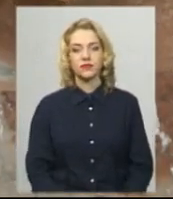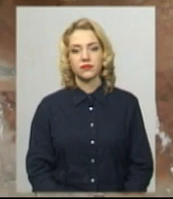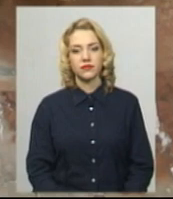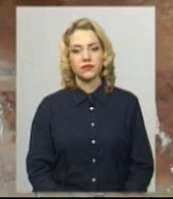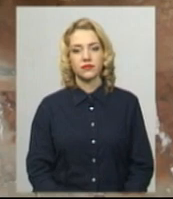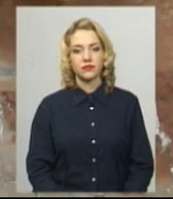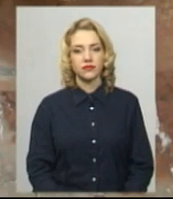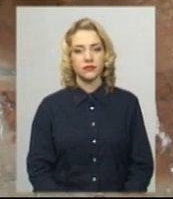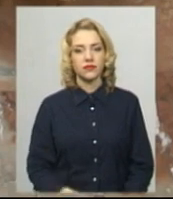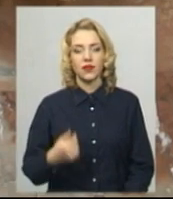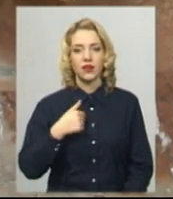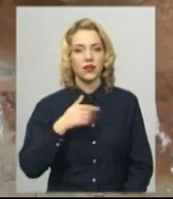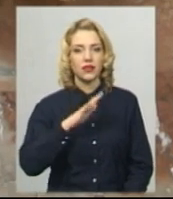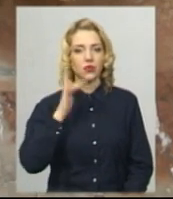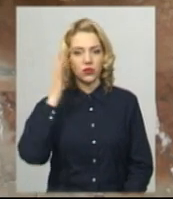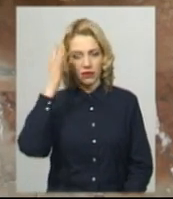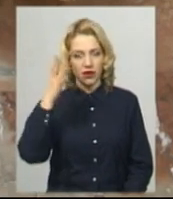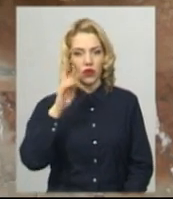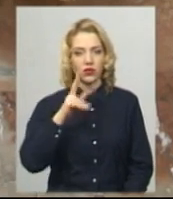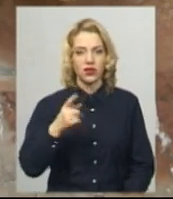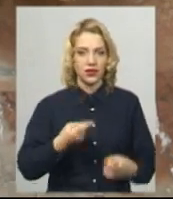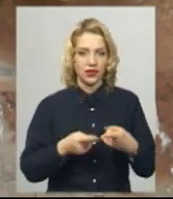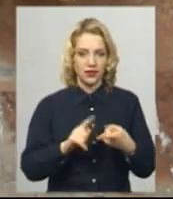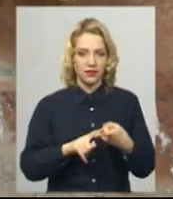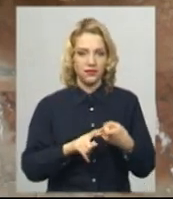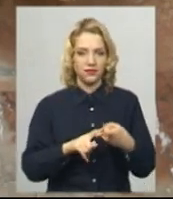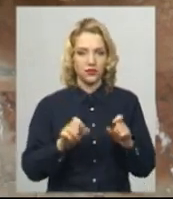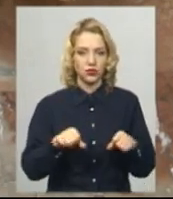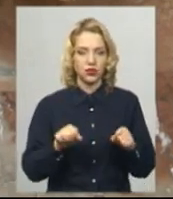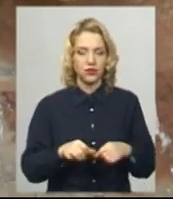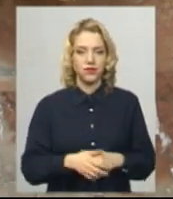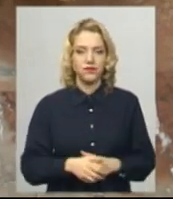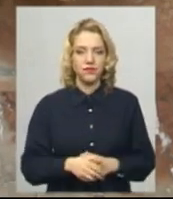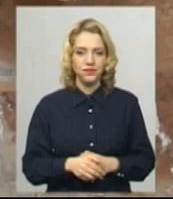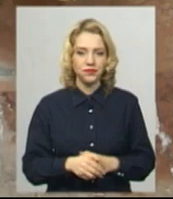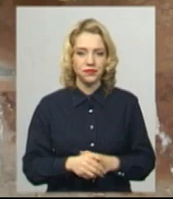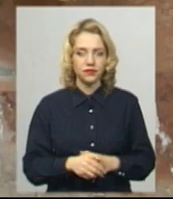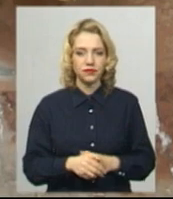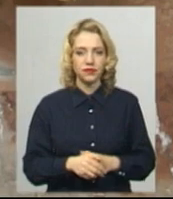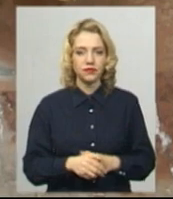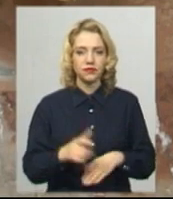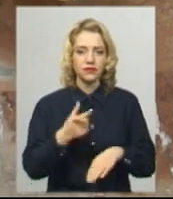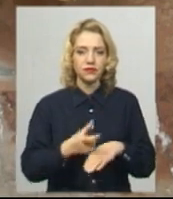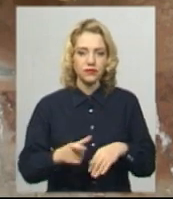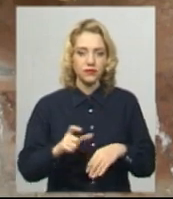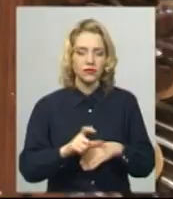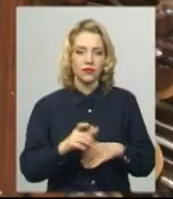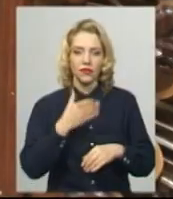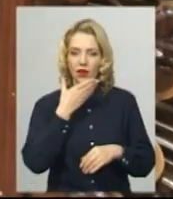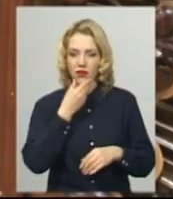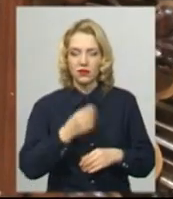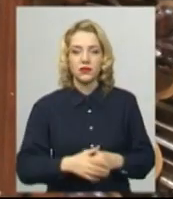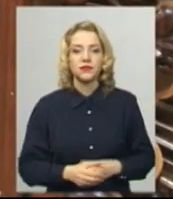не уявляю, як це можливо. Дуже-дуже круто.